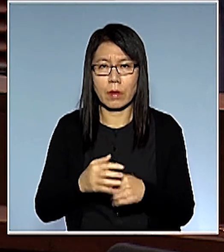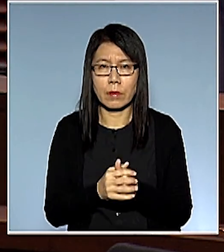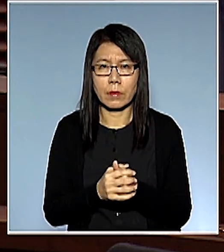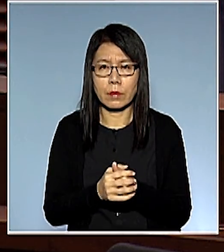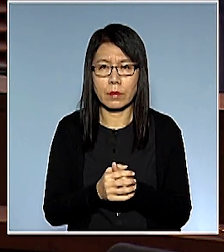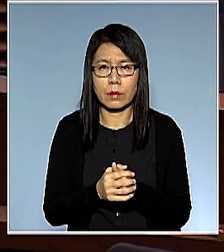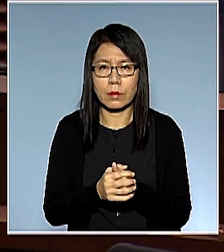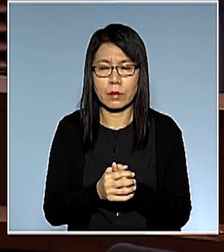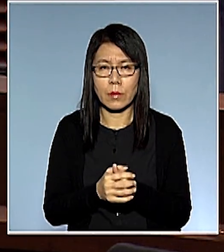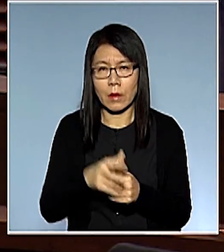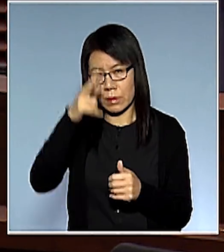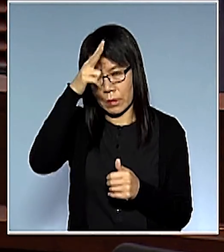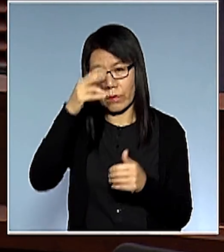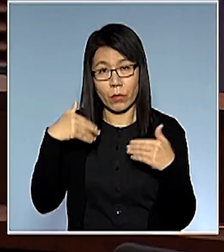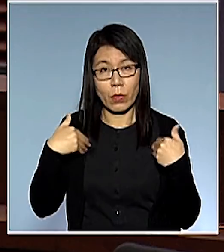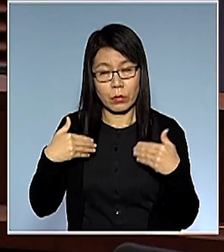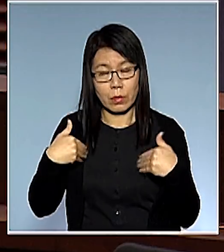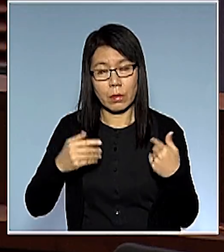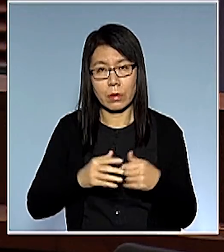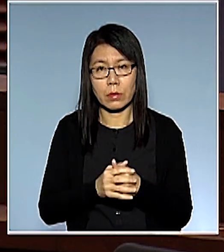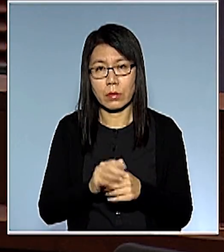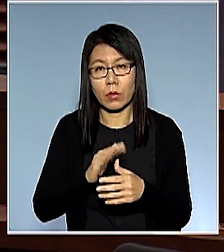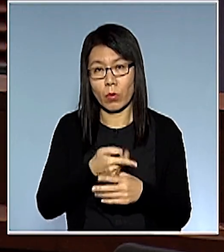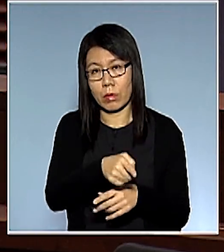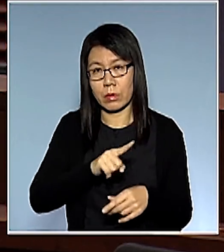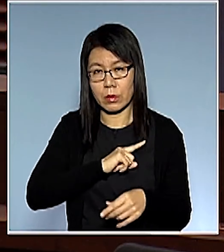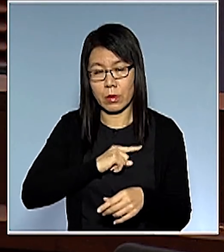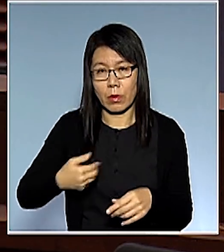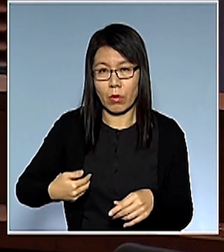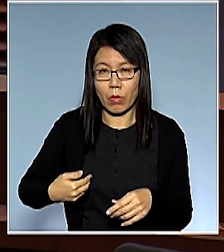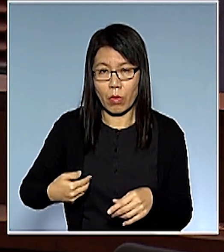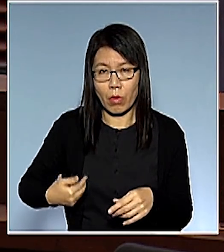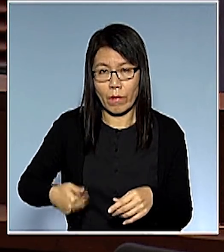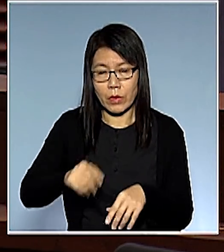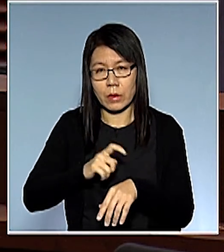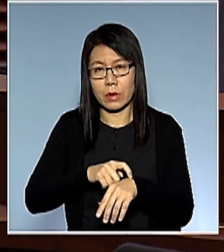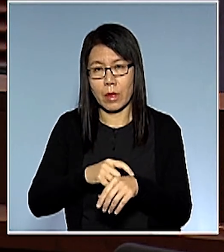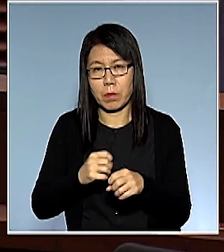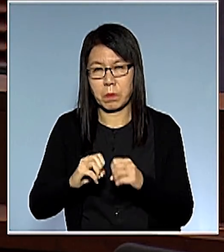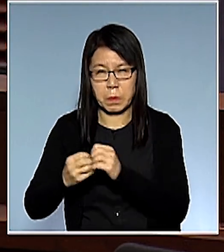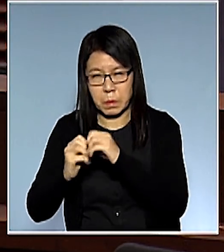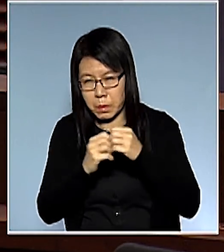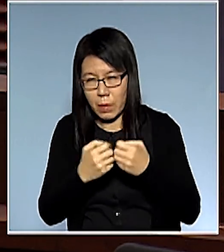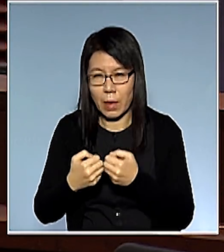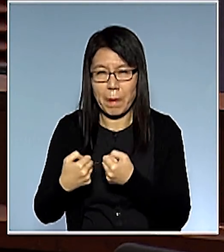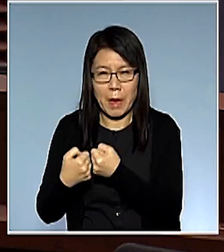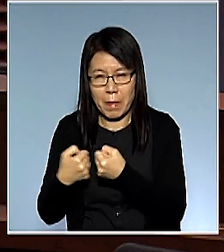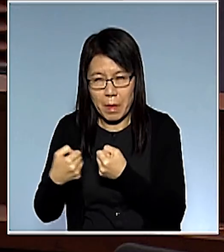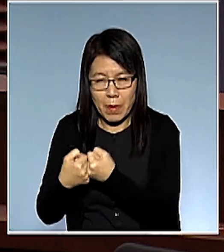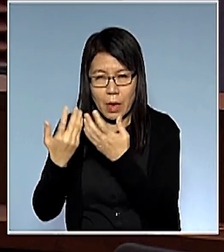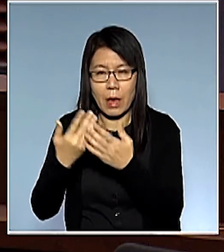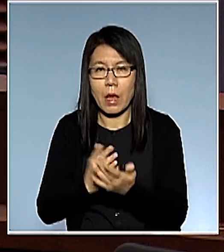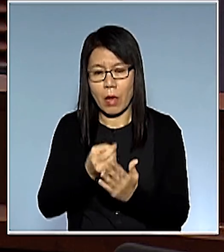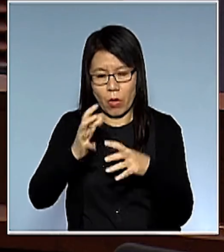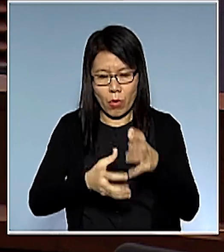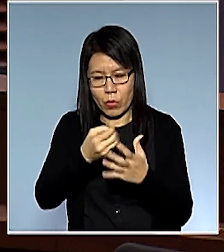而政府其實是很開心的因為我們浪費時間互相殘殺為了拉布互相攻防為了修改議事